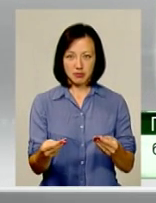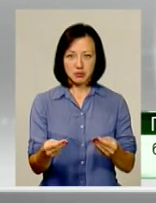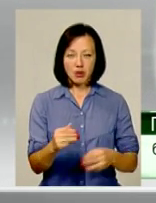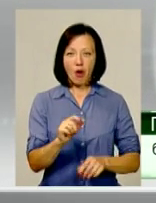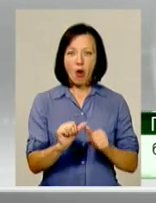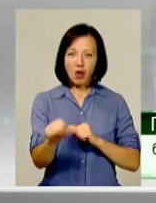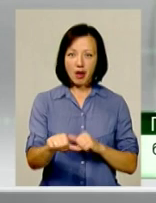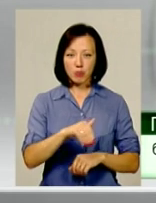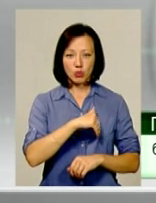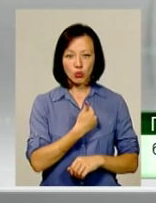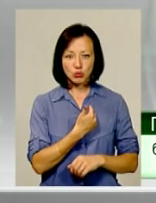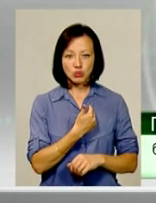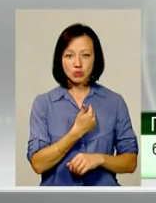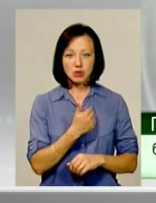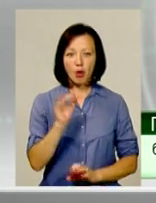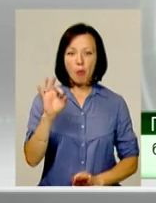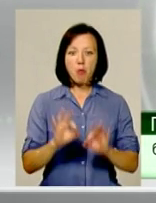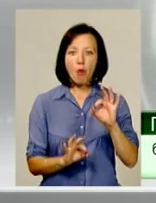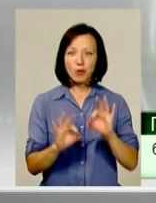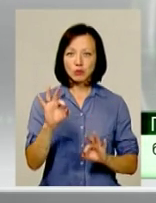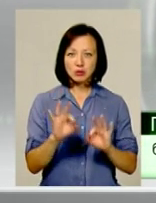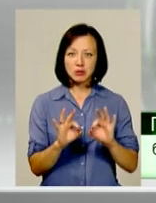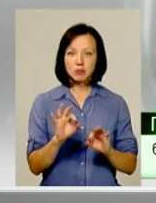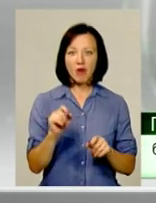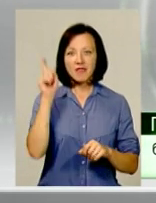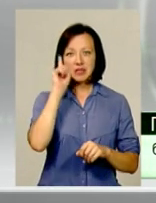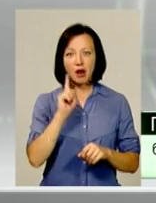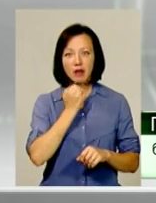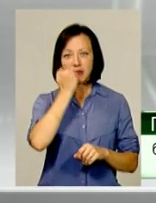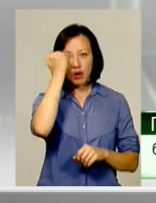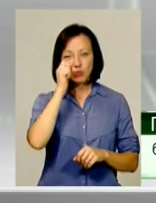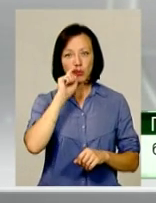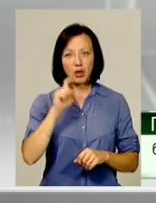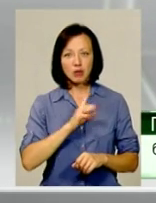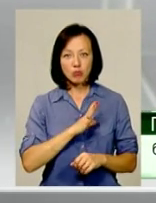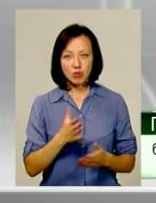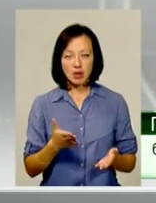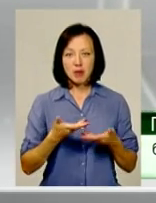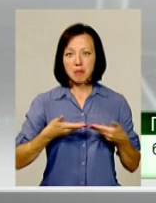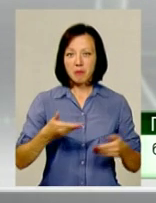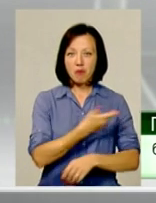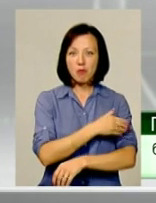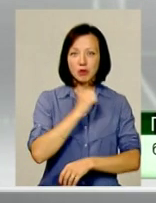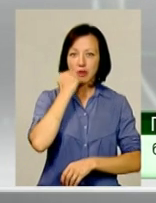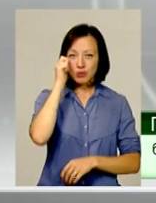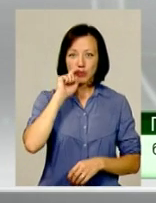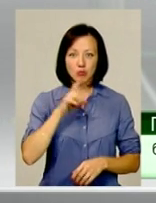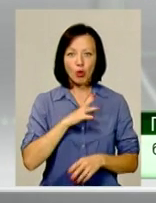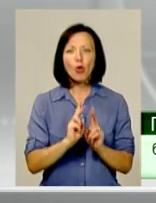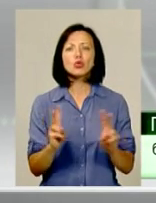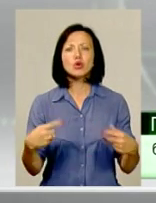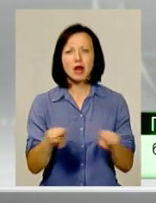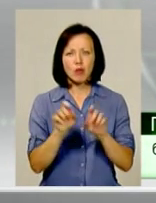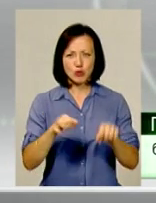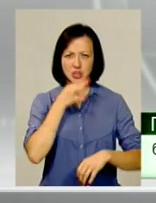хочуть собі бонуси набити, що ми в Ізраїлі дякуючи Україні були, ми в Польщі дякуючи Україні були. Хто